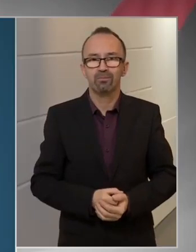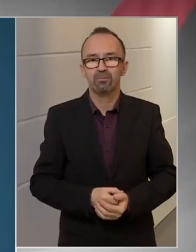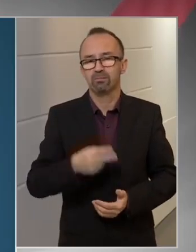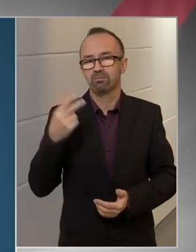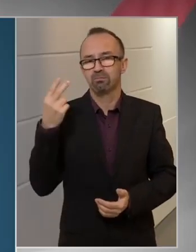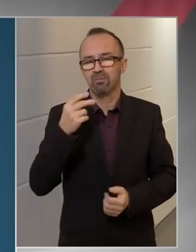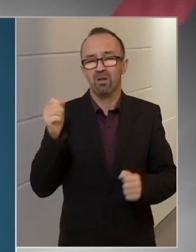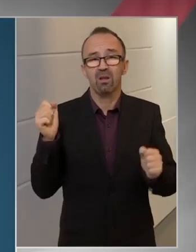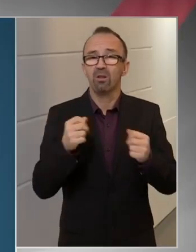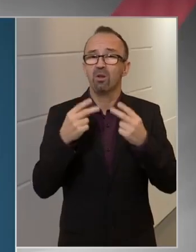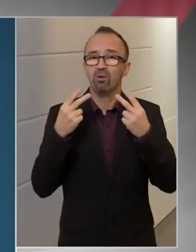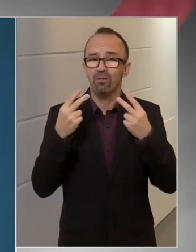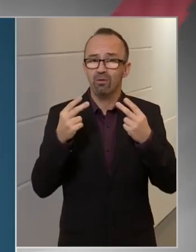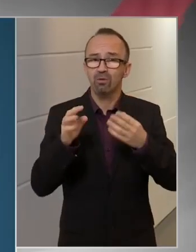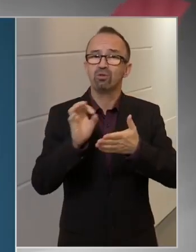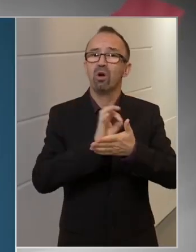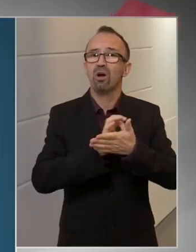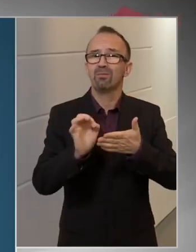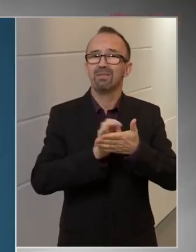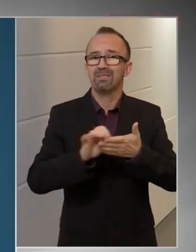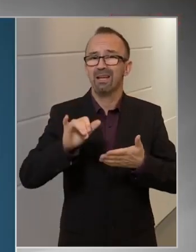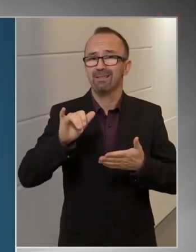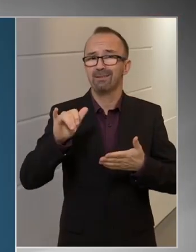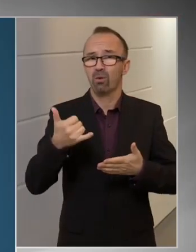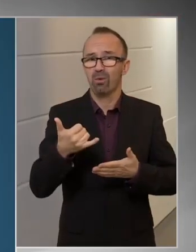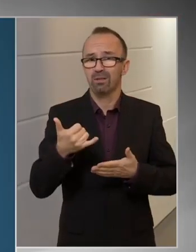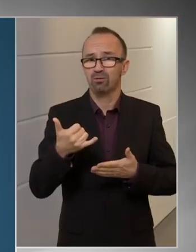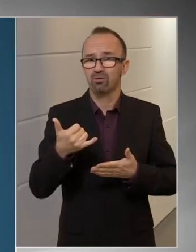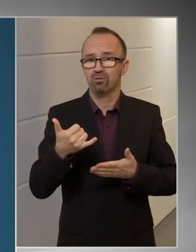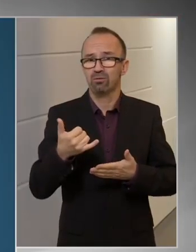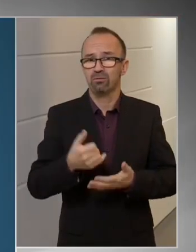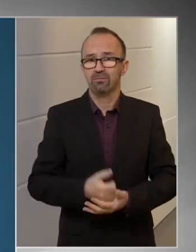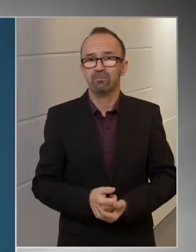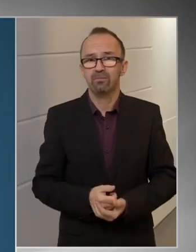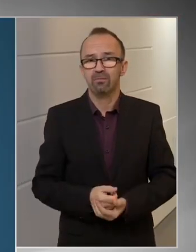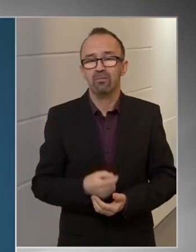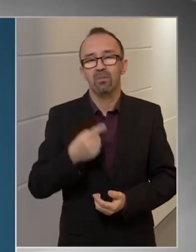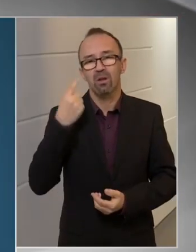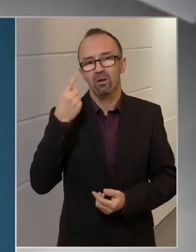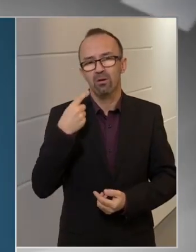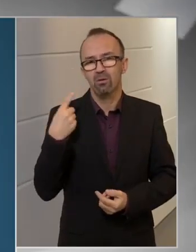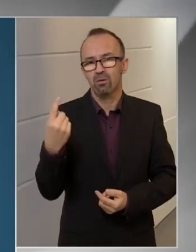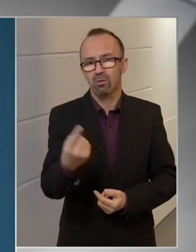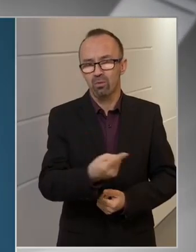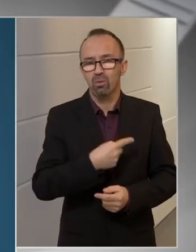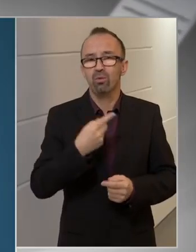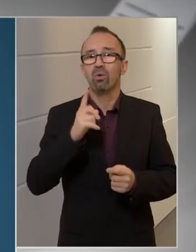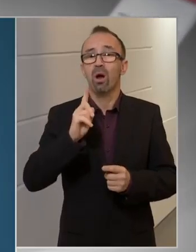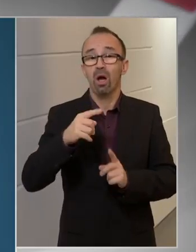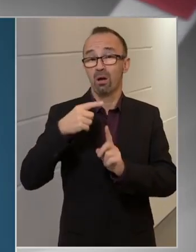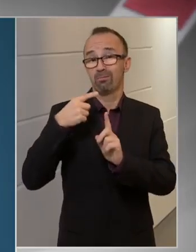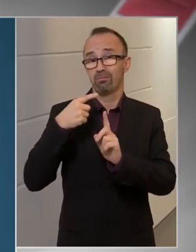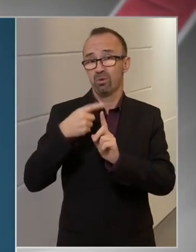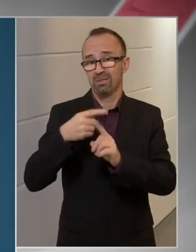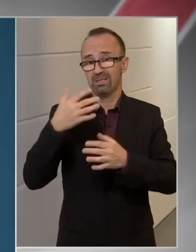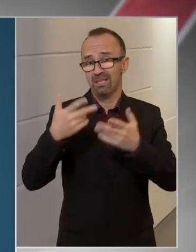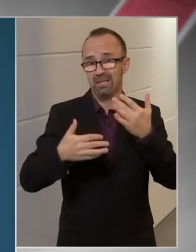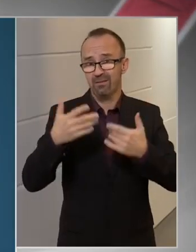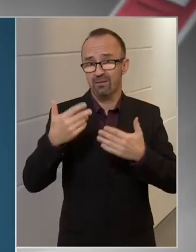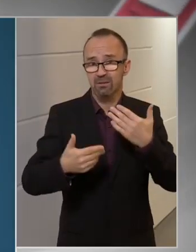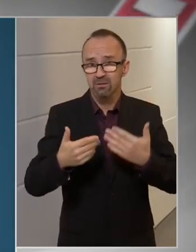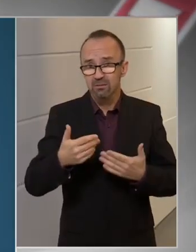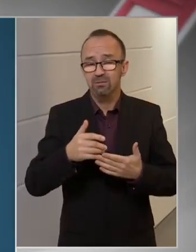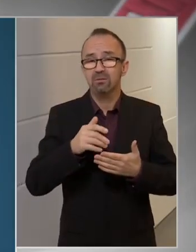Természetesen nagyon fontos az adminisztráció is, hiszen tudjuk jól, hogy pozitív teszt